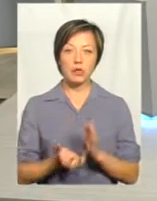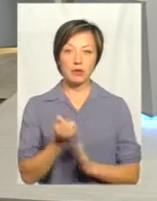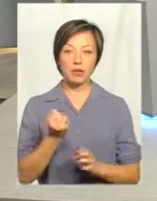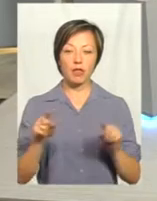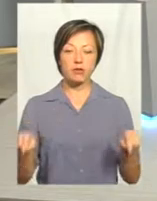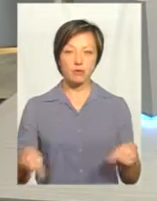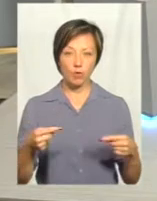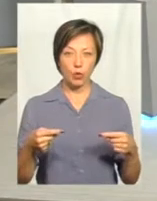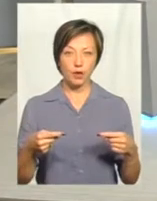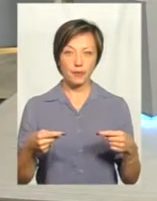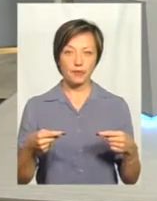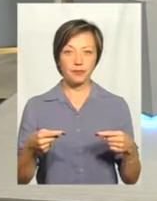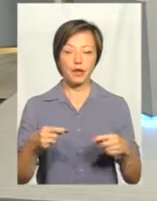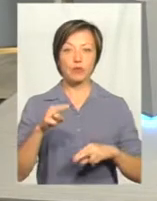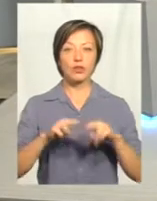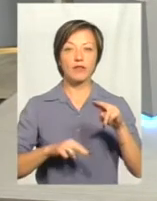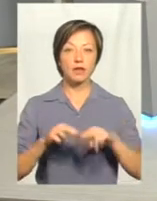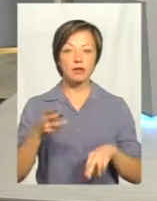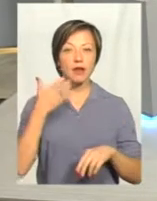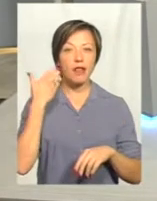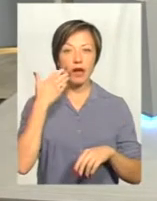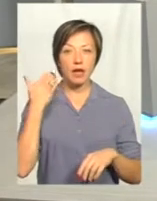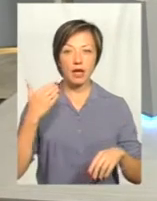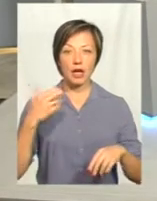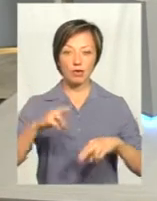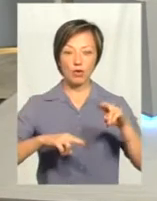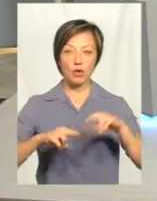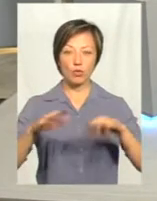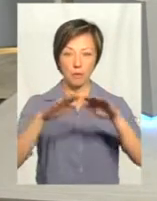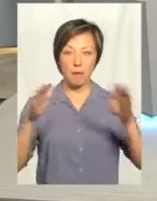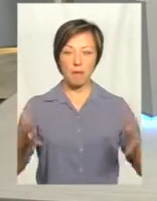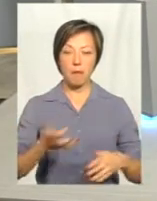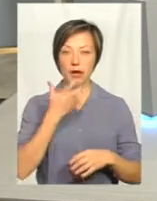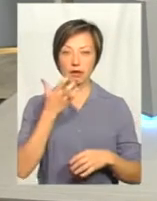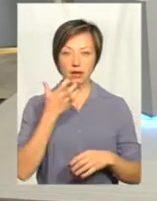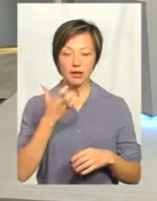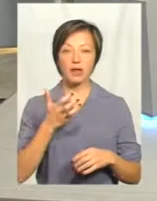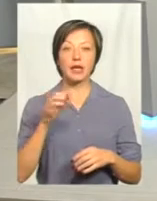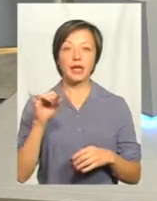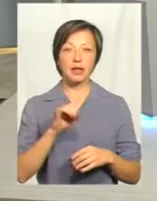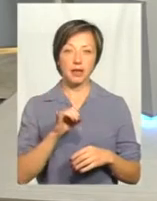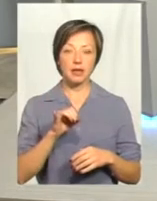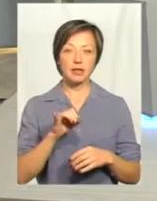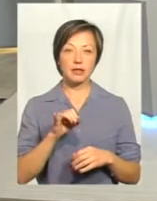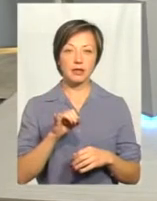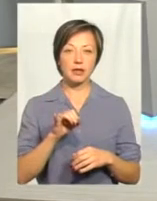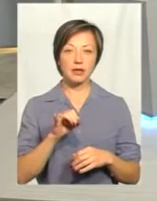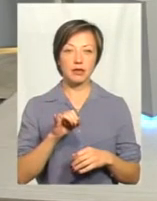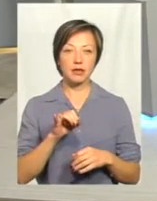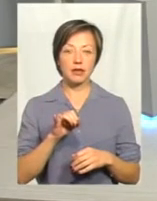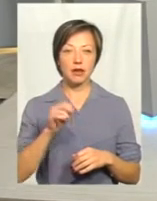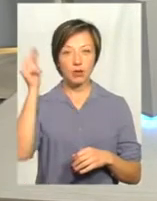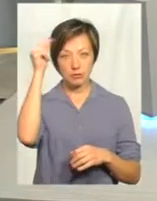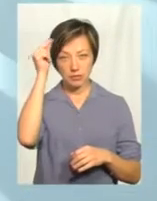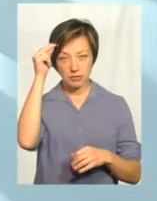створення та будівництва легких таких споруд, як парники, тобто на їх ще не теплиці. Далі ми привчимося з